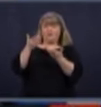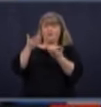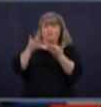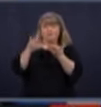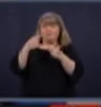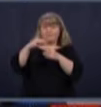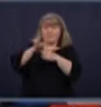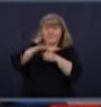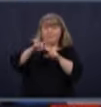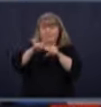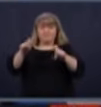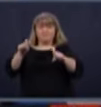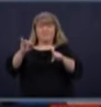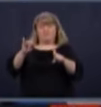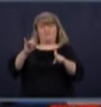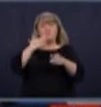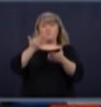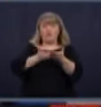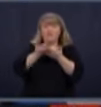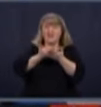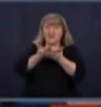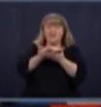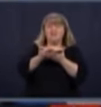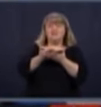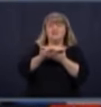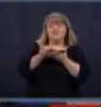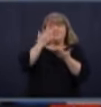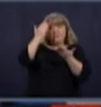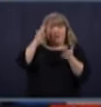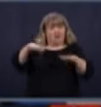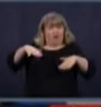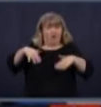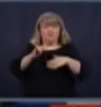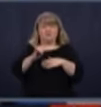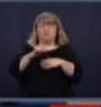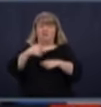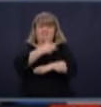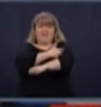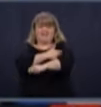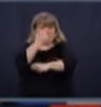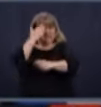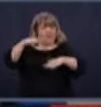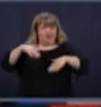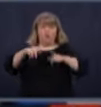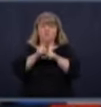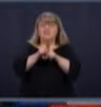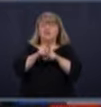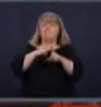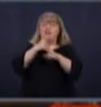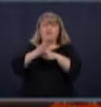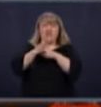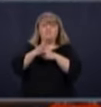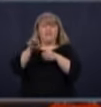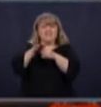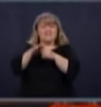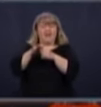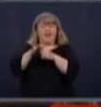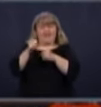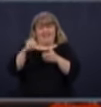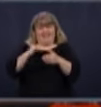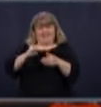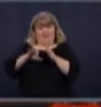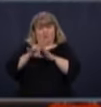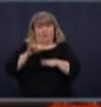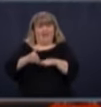vaccins, on ne sait pas encore, mais traitement peut-être avant la fin d'été. Maintenant, si vous me permettez une question pour moi, Patrice